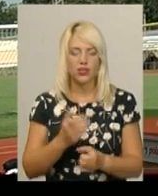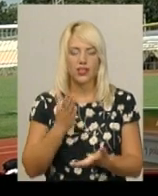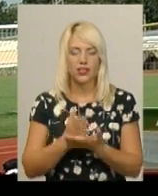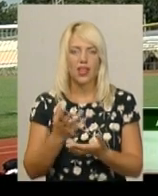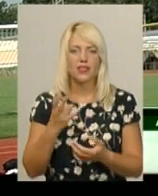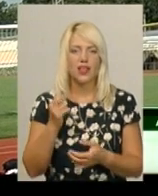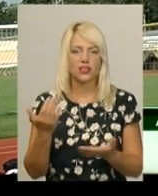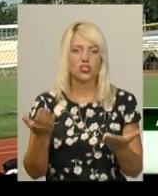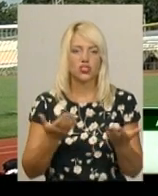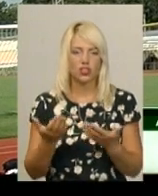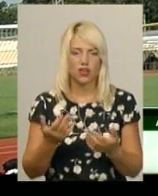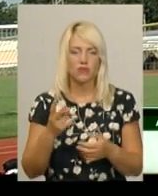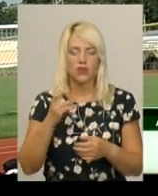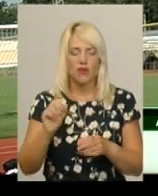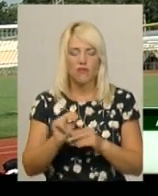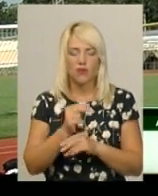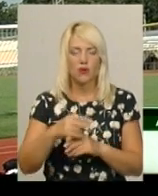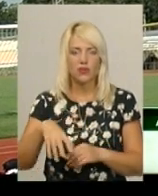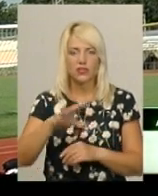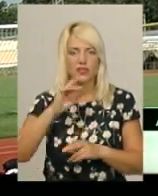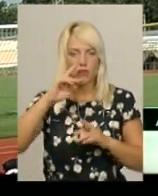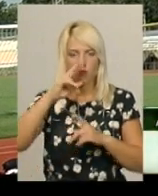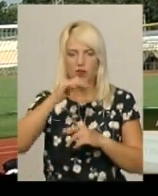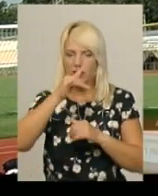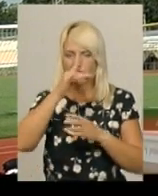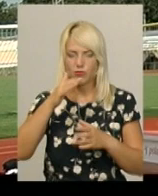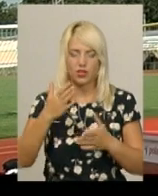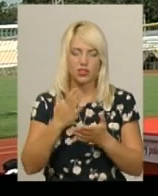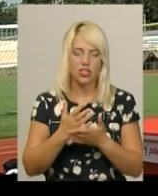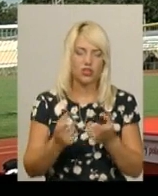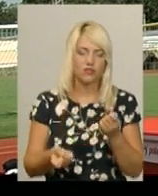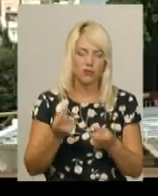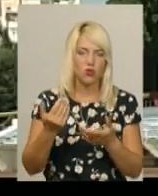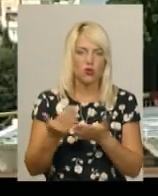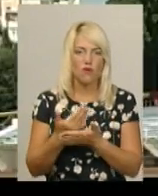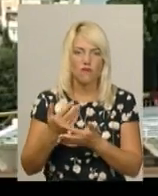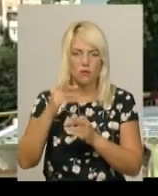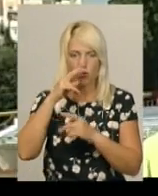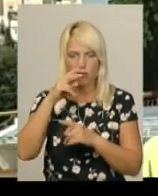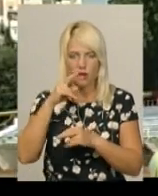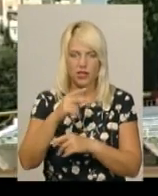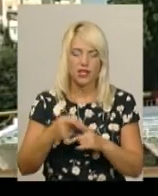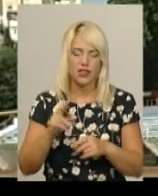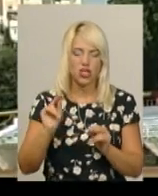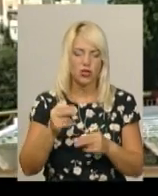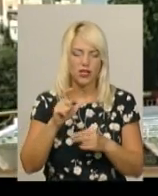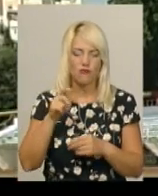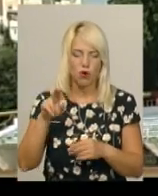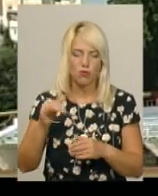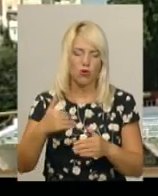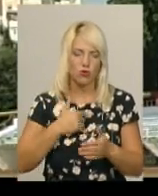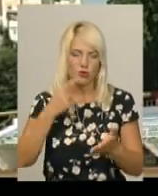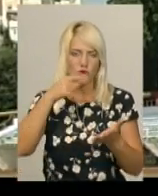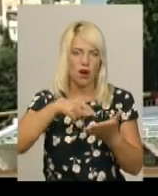Працювати завжди є над чим. Та виправити всі помилки нереально. Щоразу з'являються нові. На чемпіонаті Європи, як мінімум, хочу потрапити в